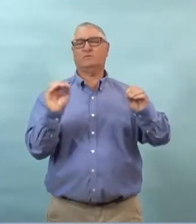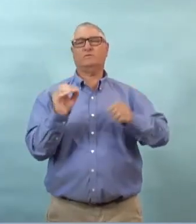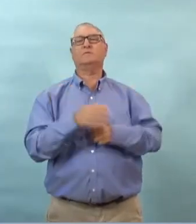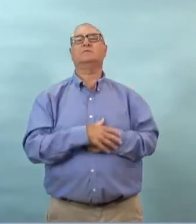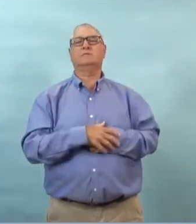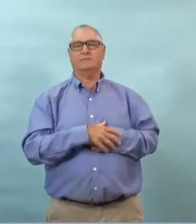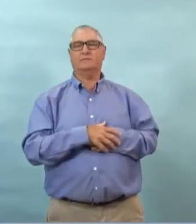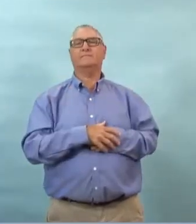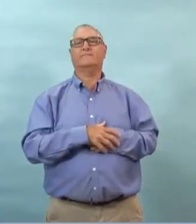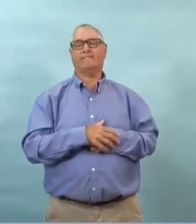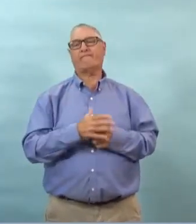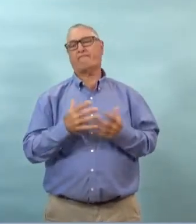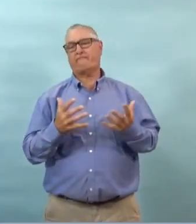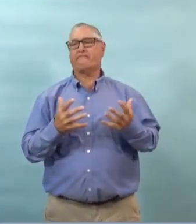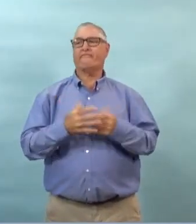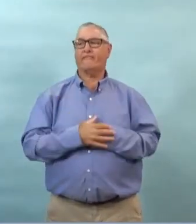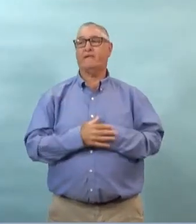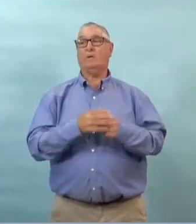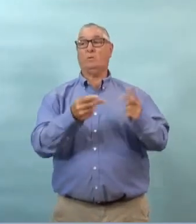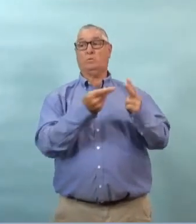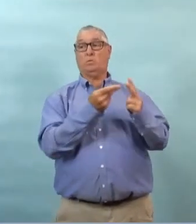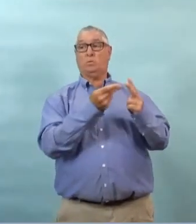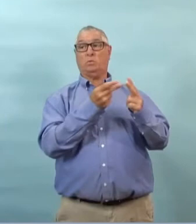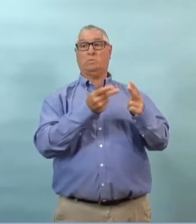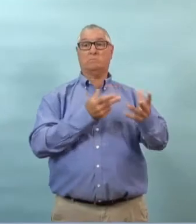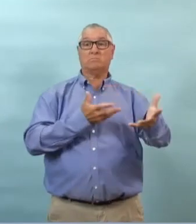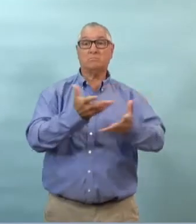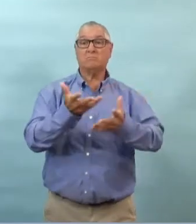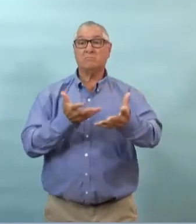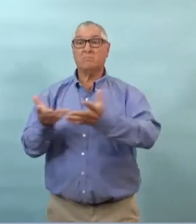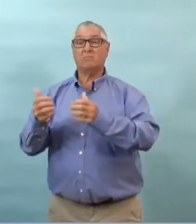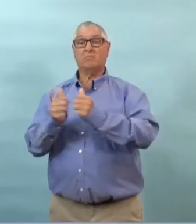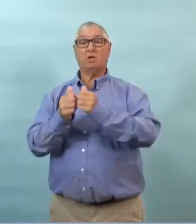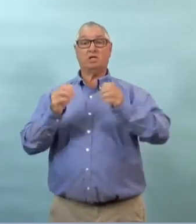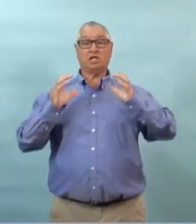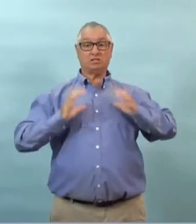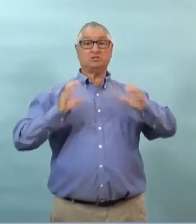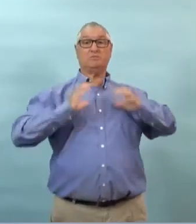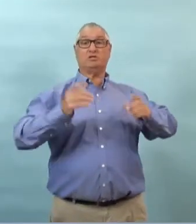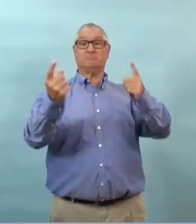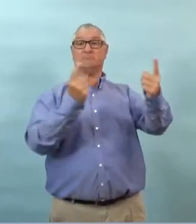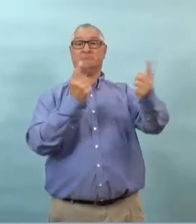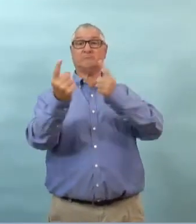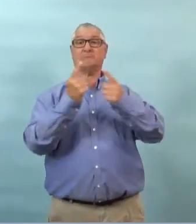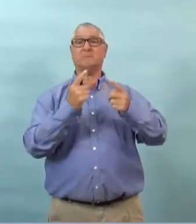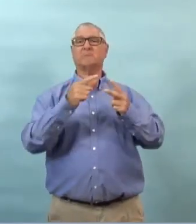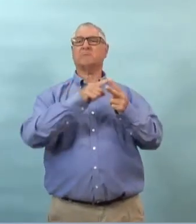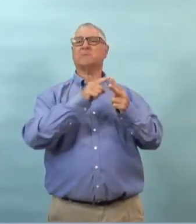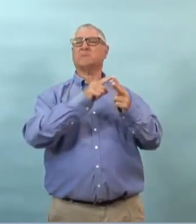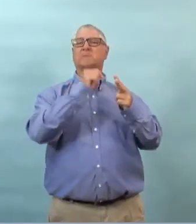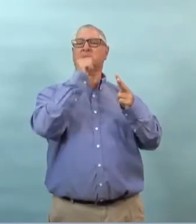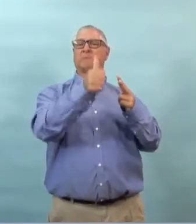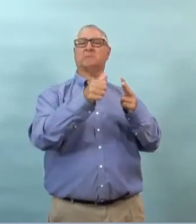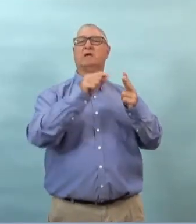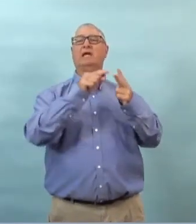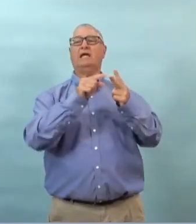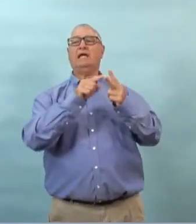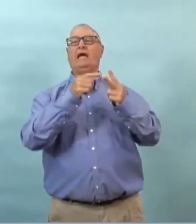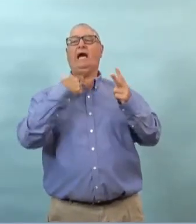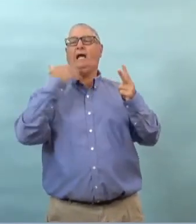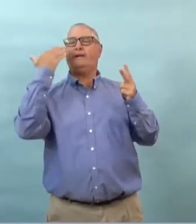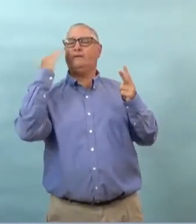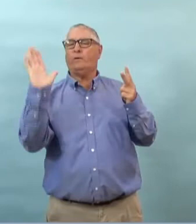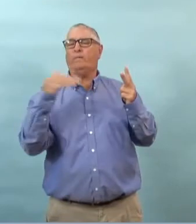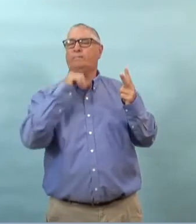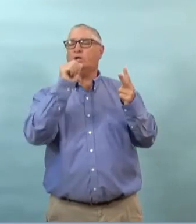symptômes et donc je crois que quand vous parlez des contacts avec les clients